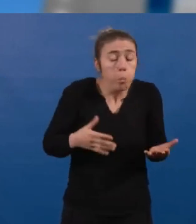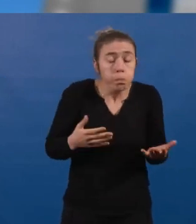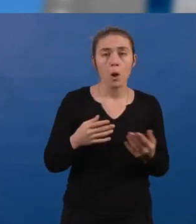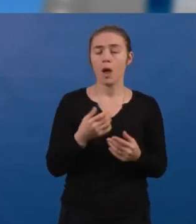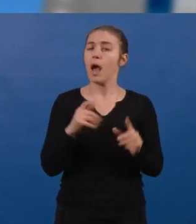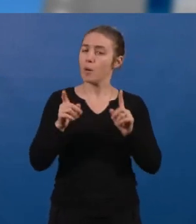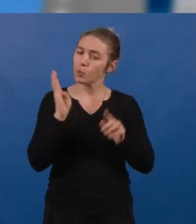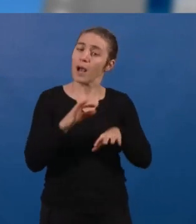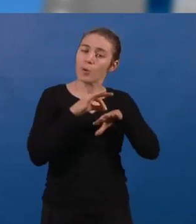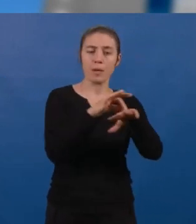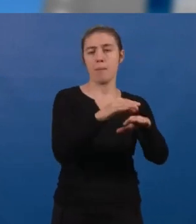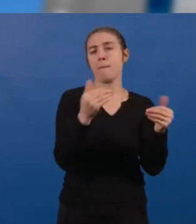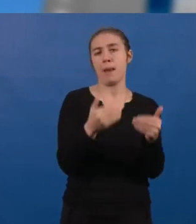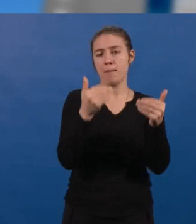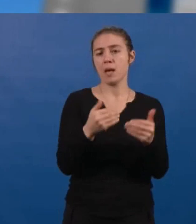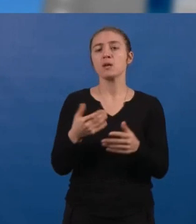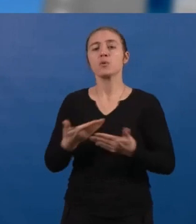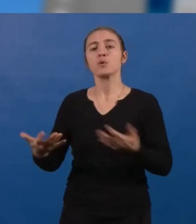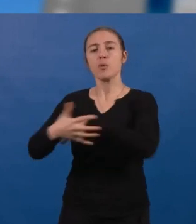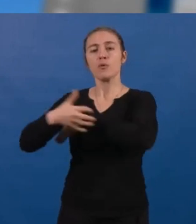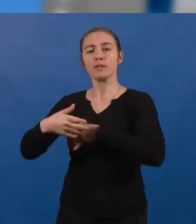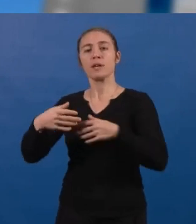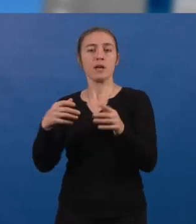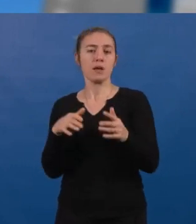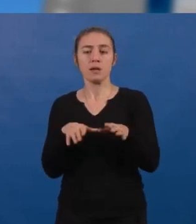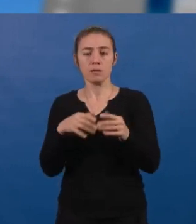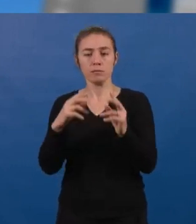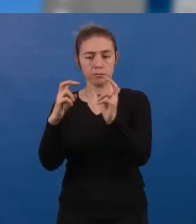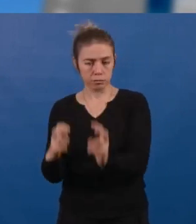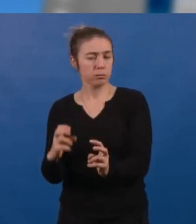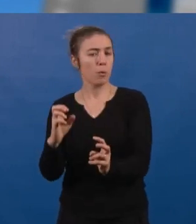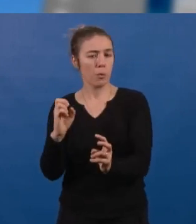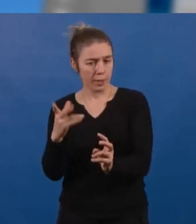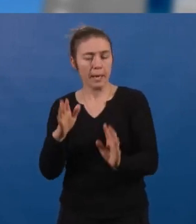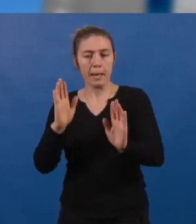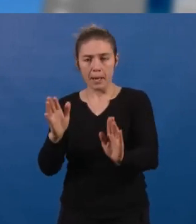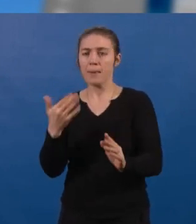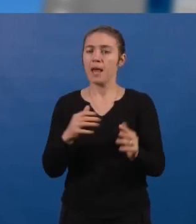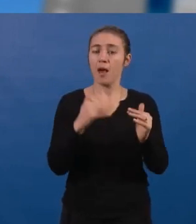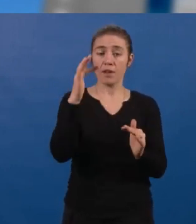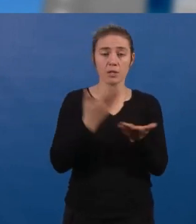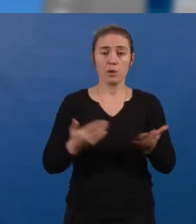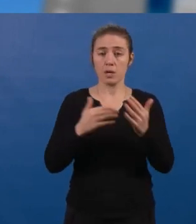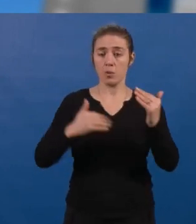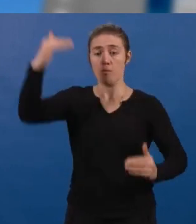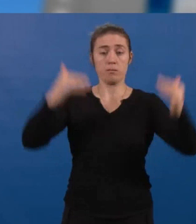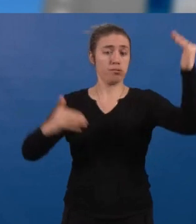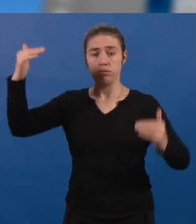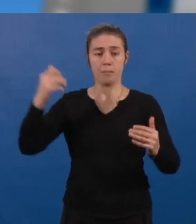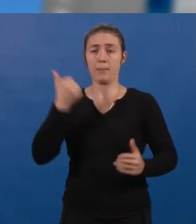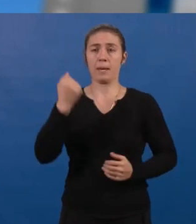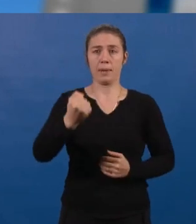et si les taux de pauvreté décroisent dans nos quartiers, les écarts se creusent à l'échelle de nos villes.